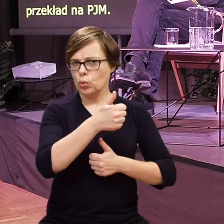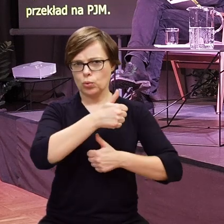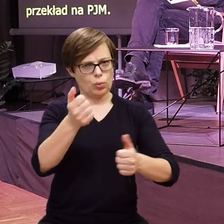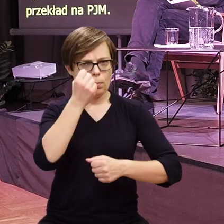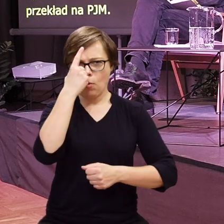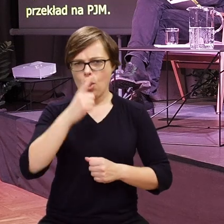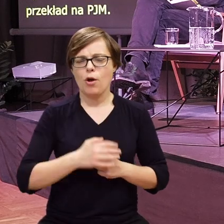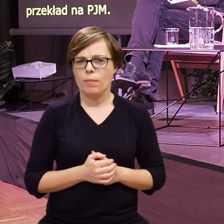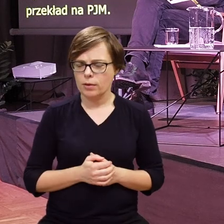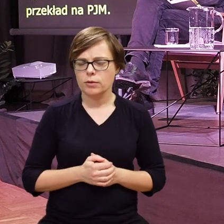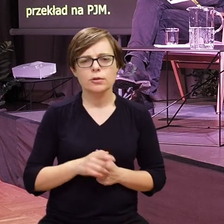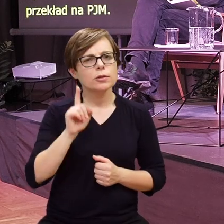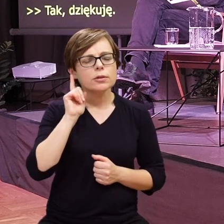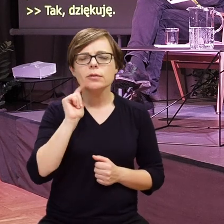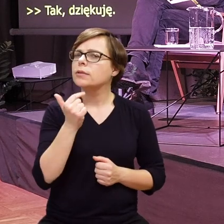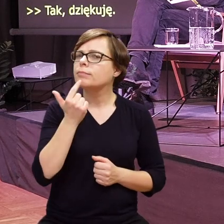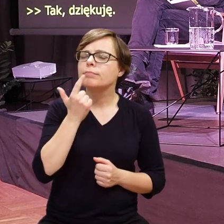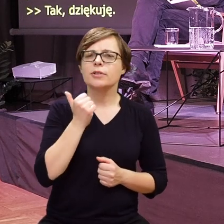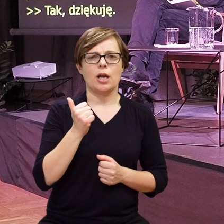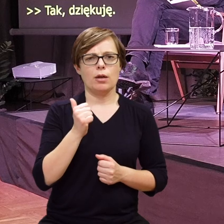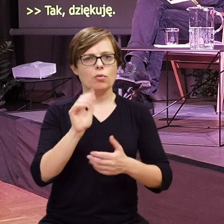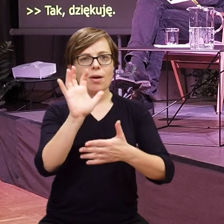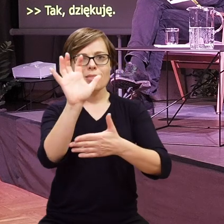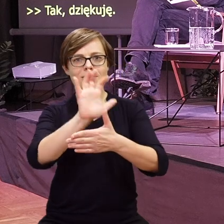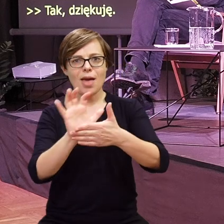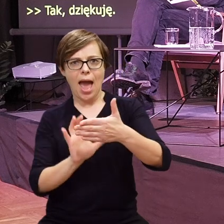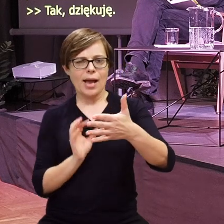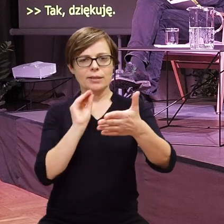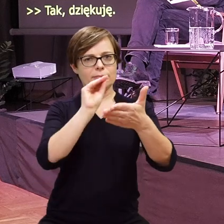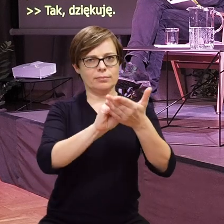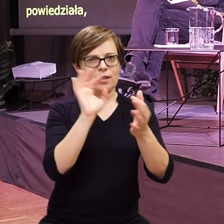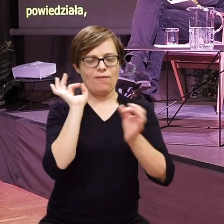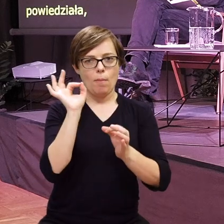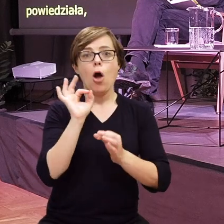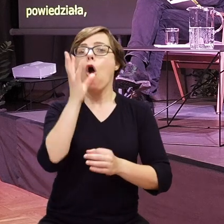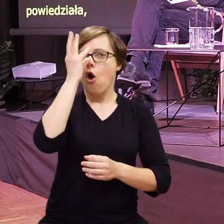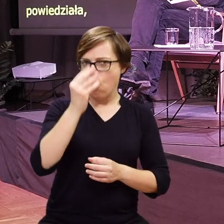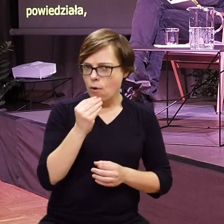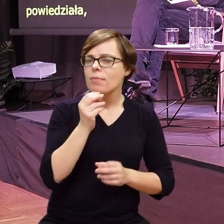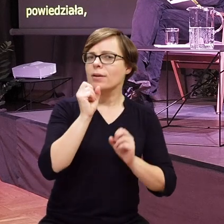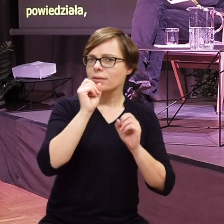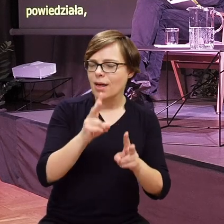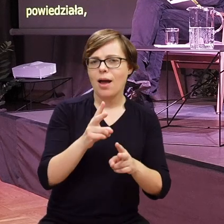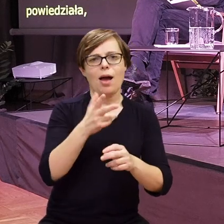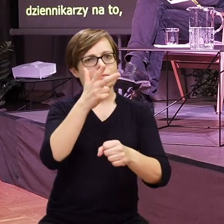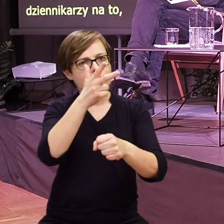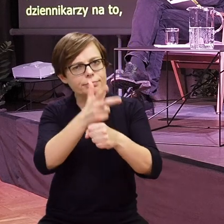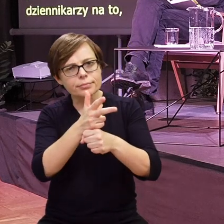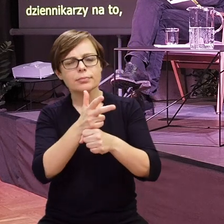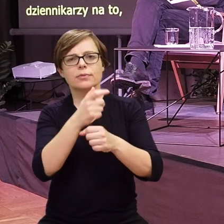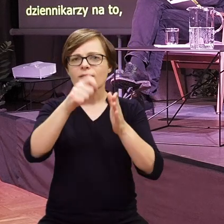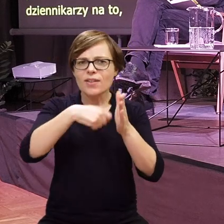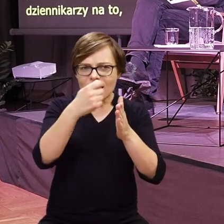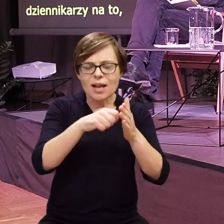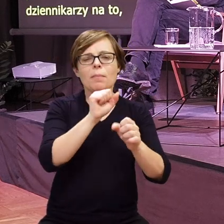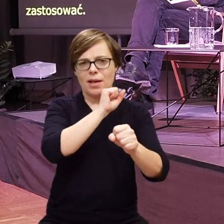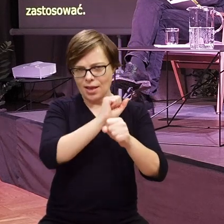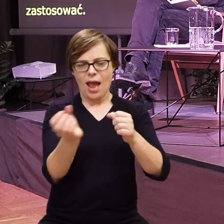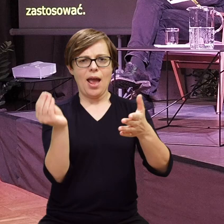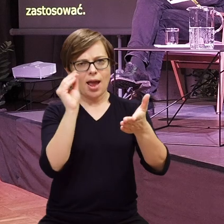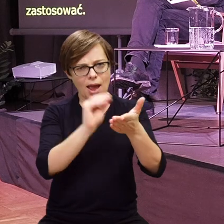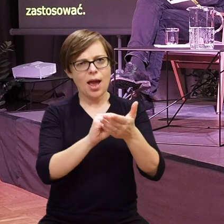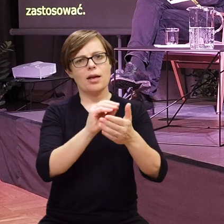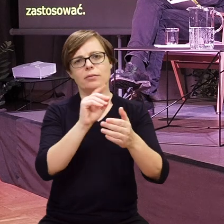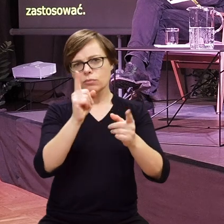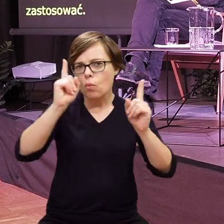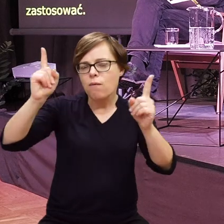Świetny pomysł po prostu. Bardzo rzadko przed tekstami zwykle obraz jest czymś takim czy nagranie, gdzie